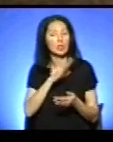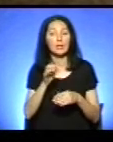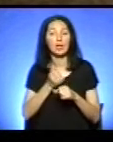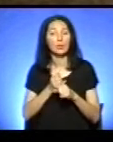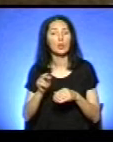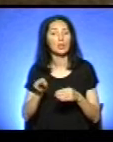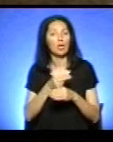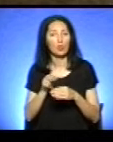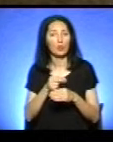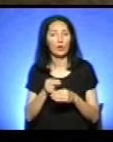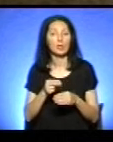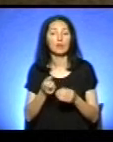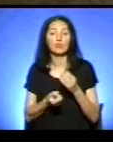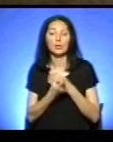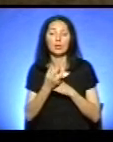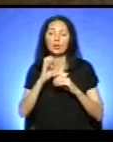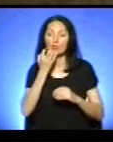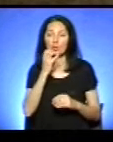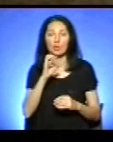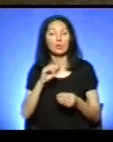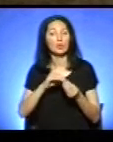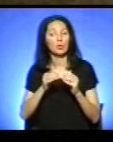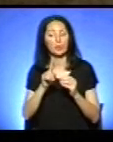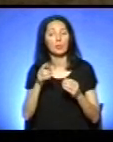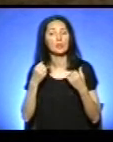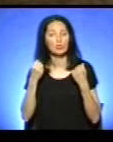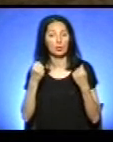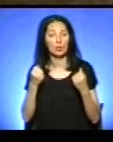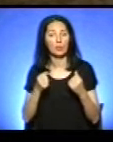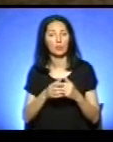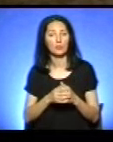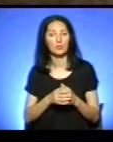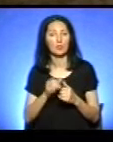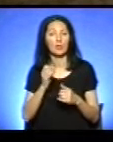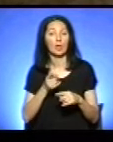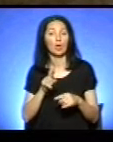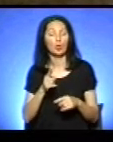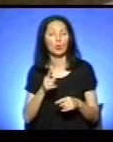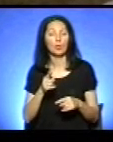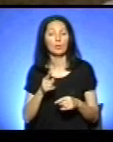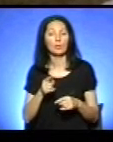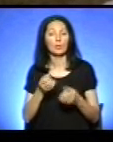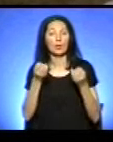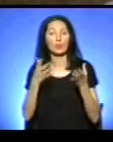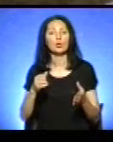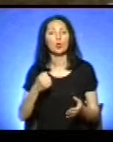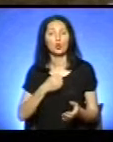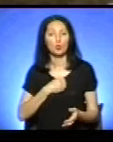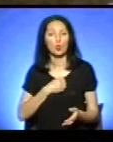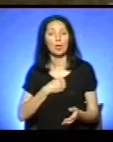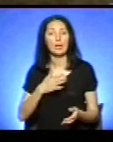терапія, виникають дуже серйозні проблеми здоров'я. І тому просто шкода